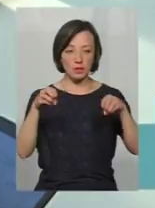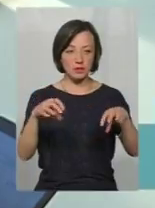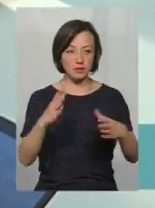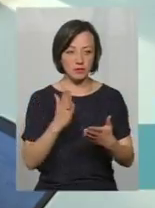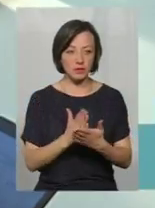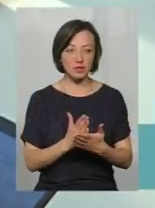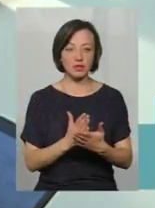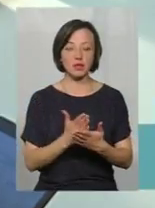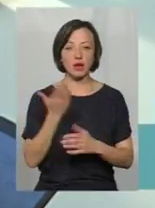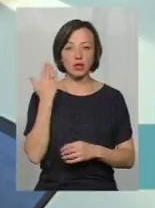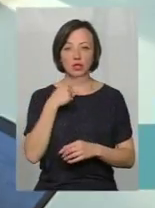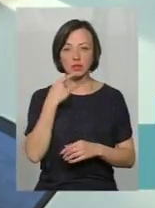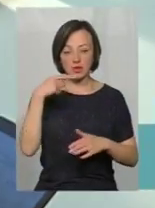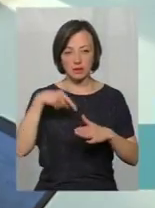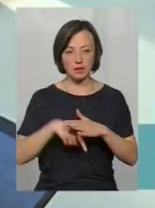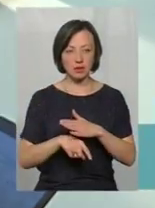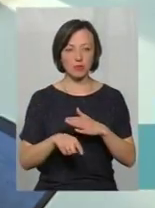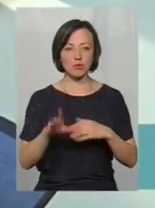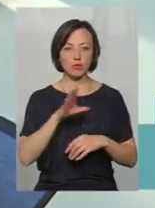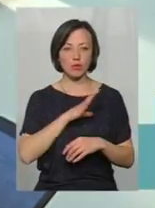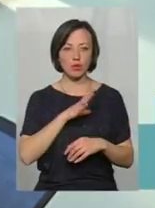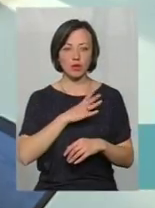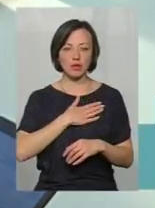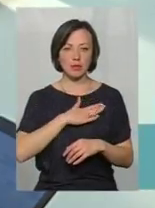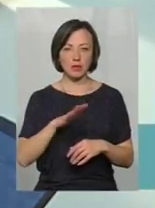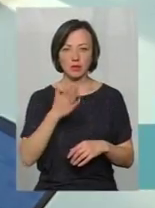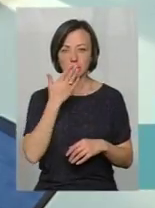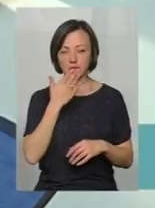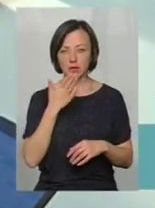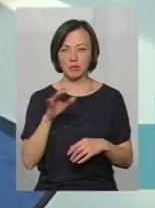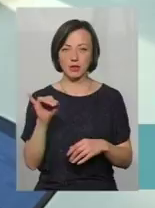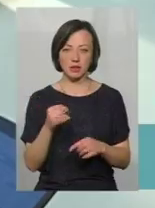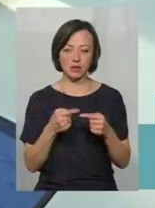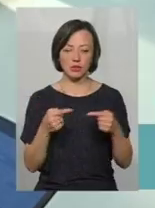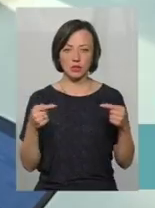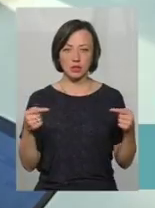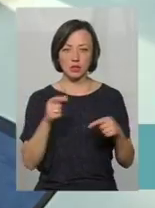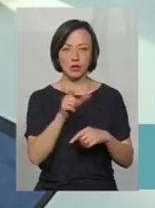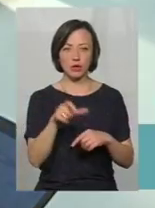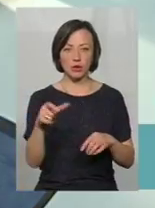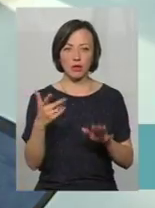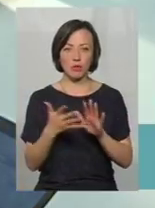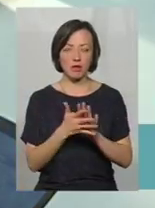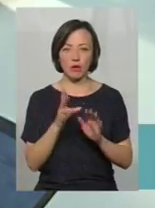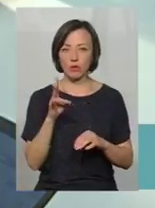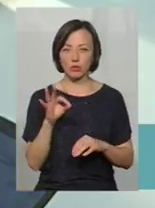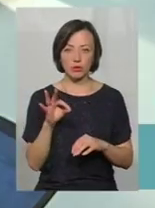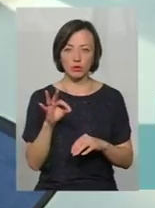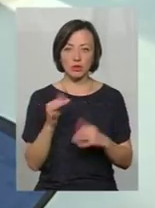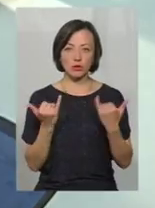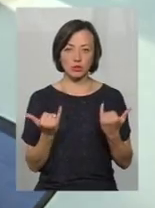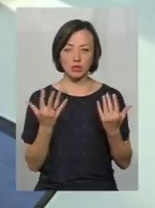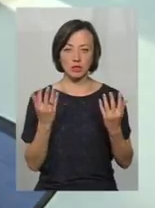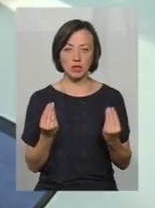Як раніше казали, що там неприємно пахне і на людей там нападають, ну, на